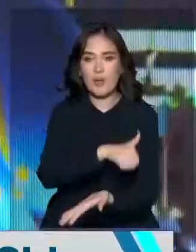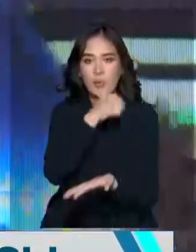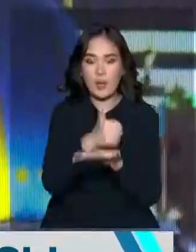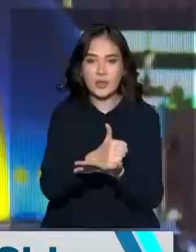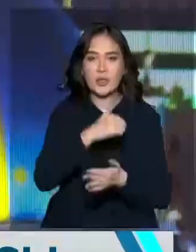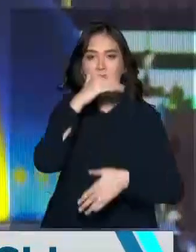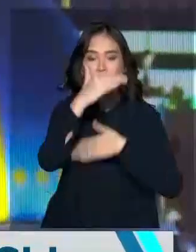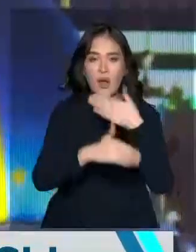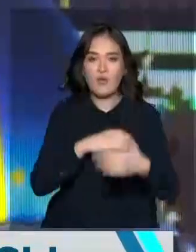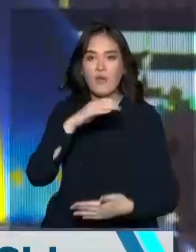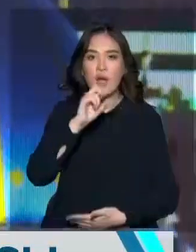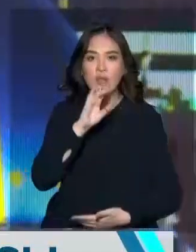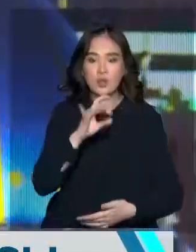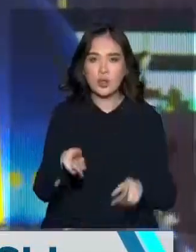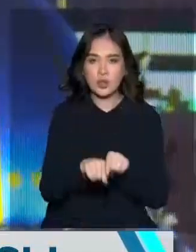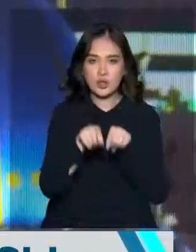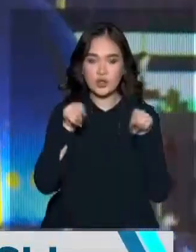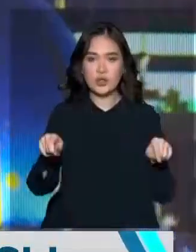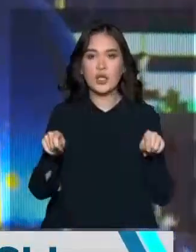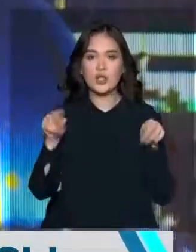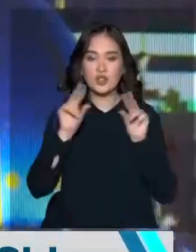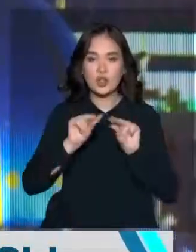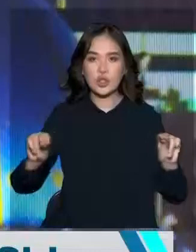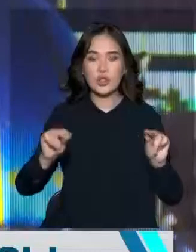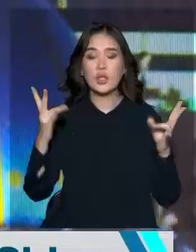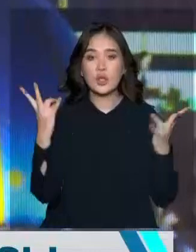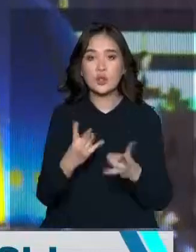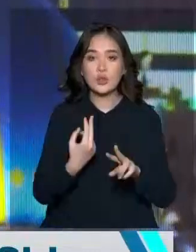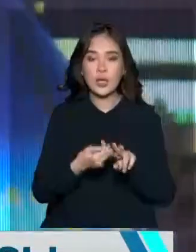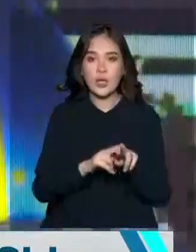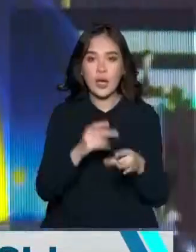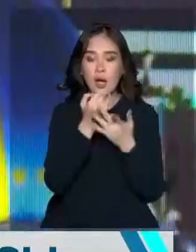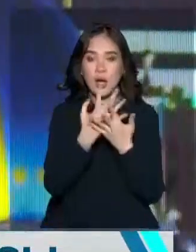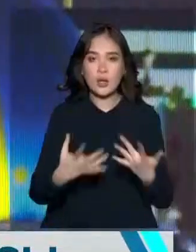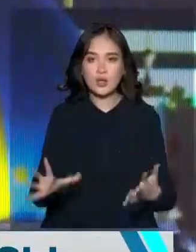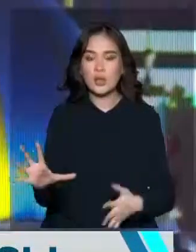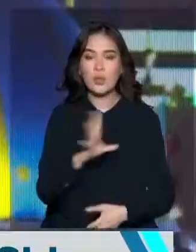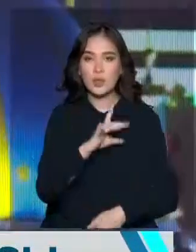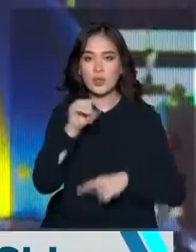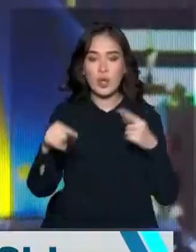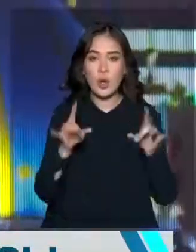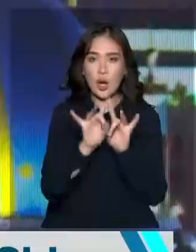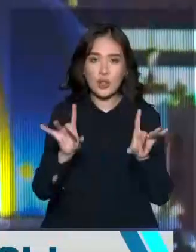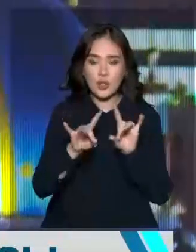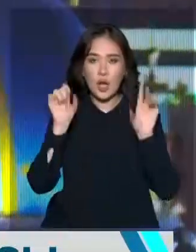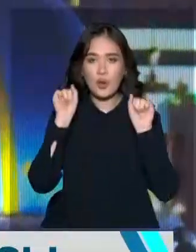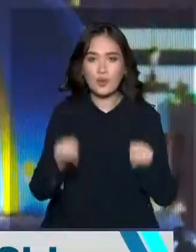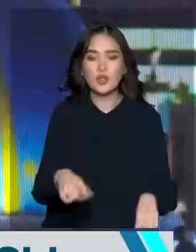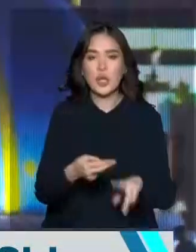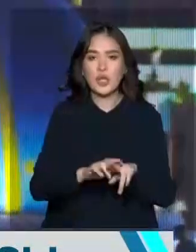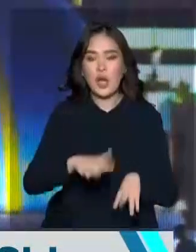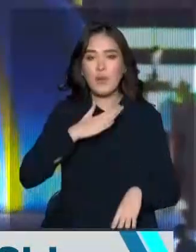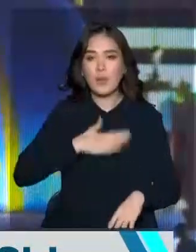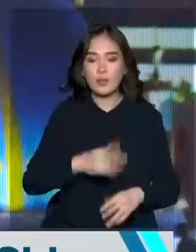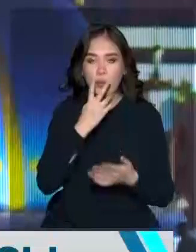дамудың фактордың бірі бұл ашықтық. Ашықтық деген дүне білесіптер бізде әртүрлі құралар құлы жеткізуге бат. Олың қарапайым